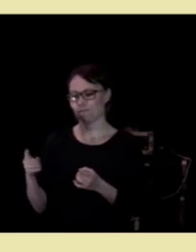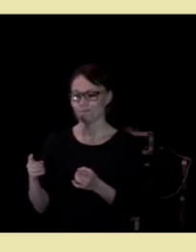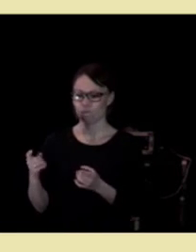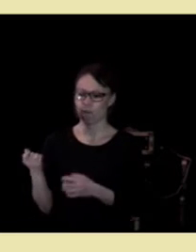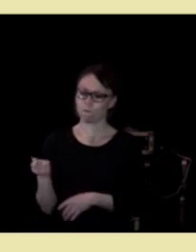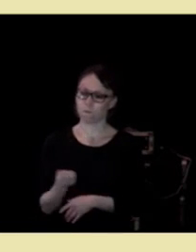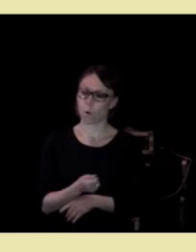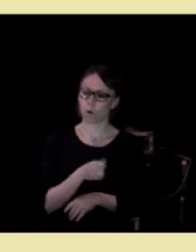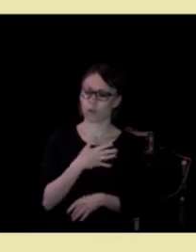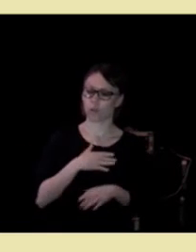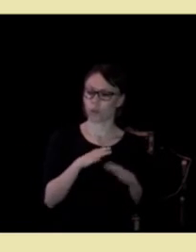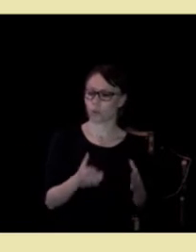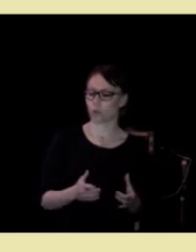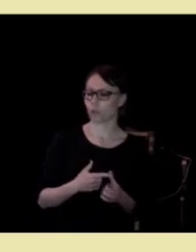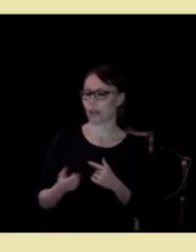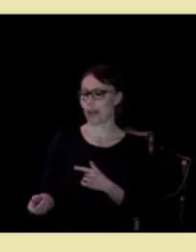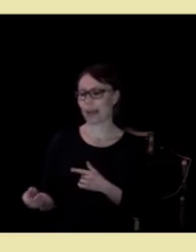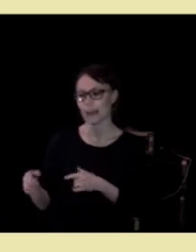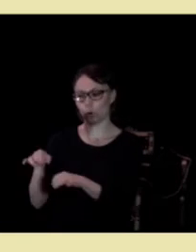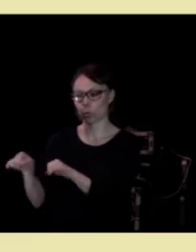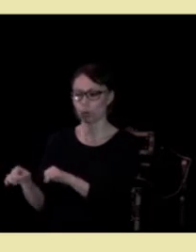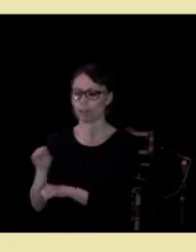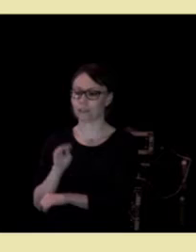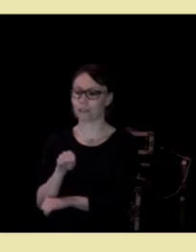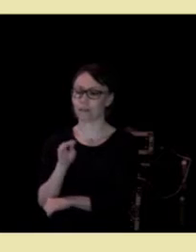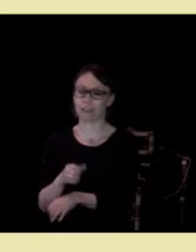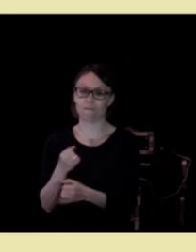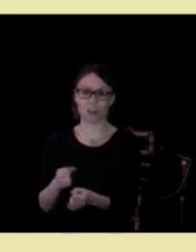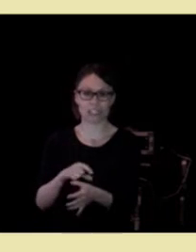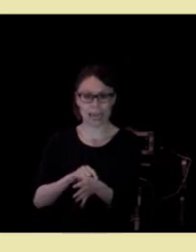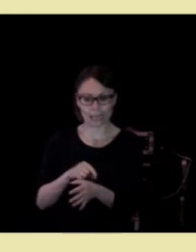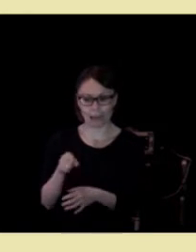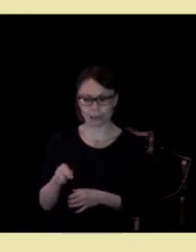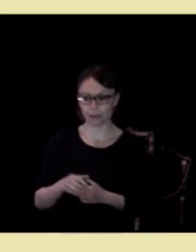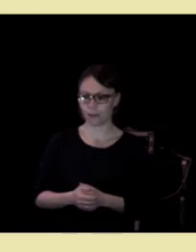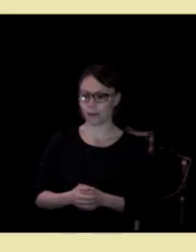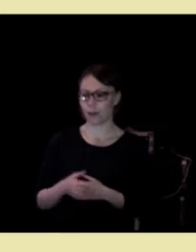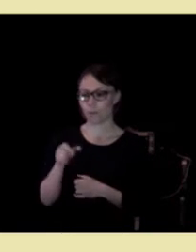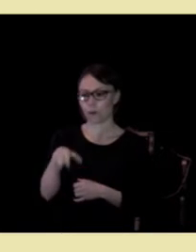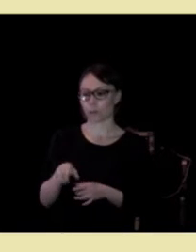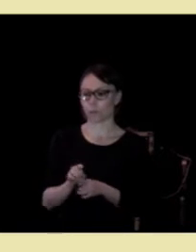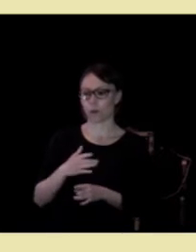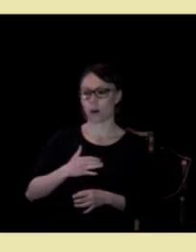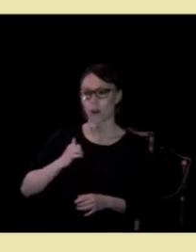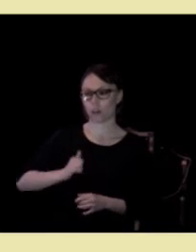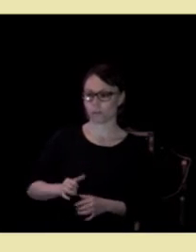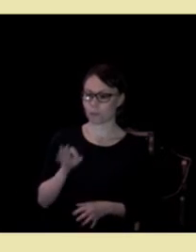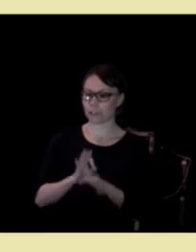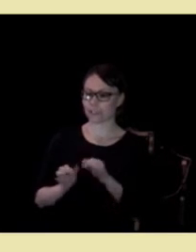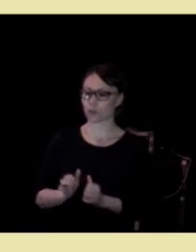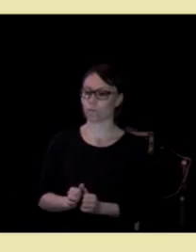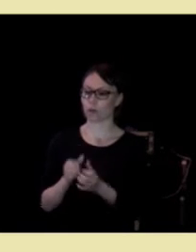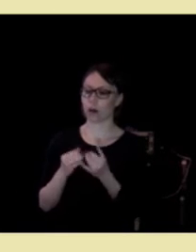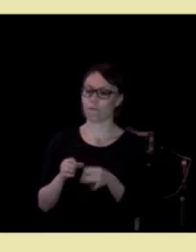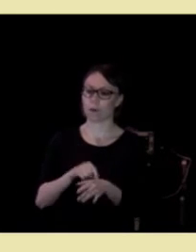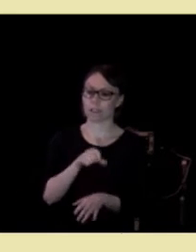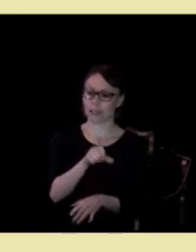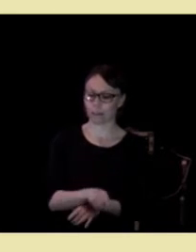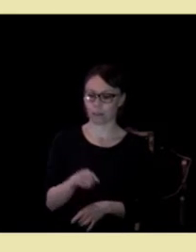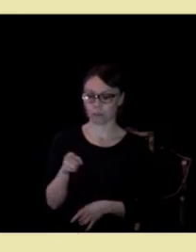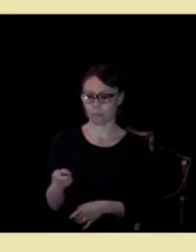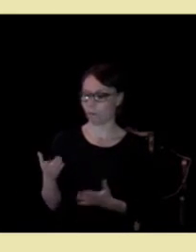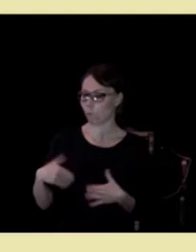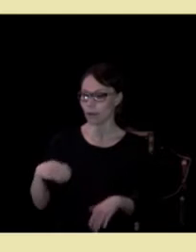sykehus eller kommuner varsler fastlegen. Den som har ansvar for den medisinske oppfølgingen av pasienten, får altså ikke